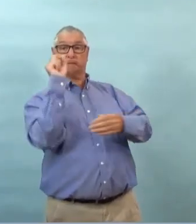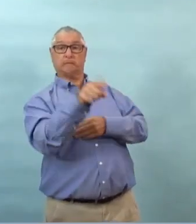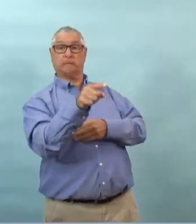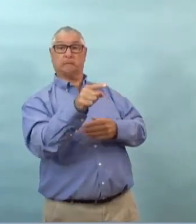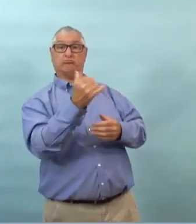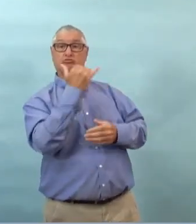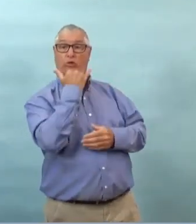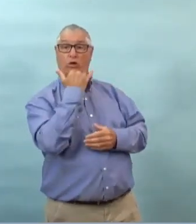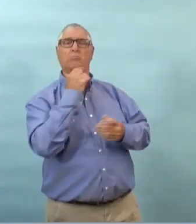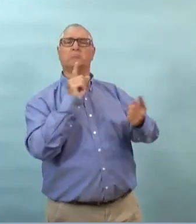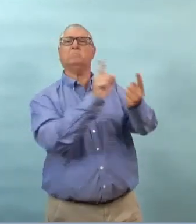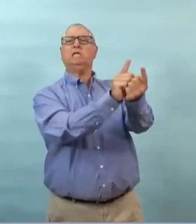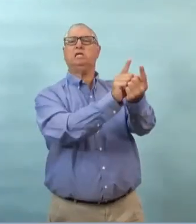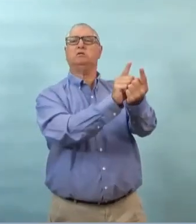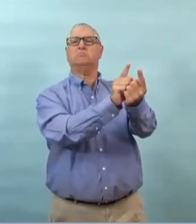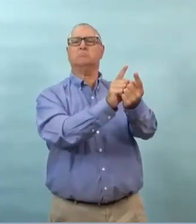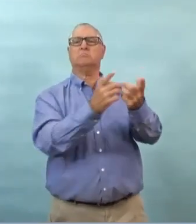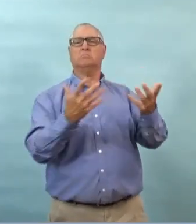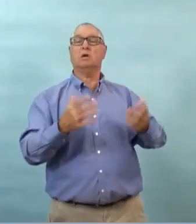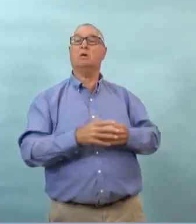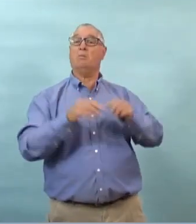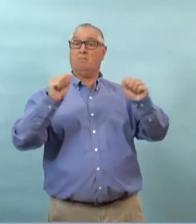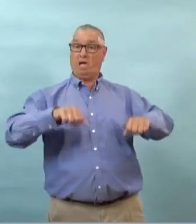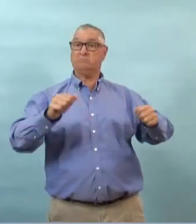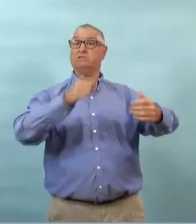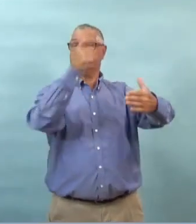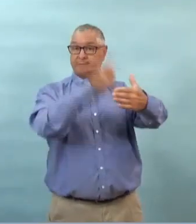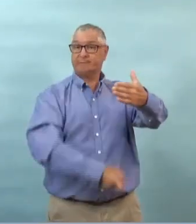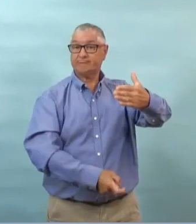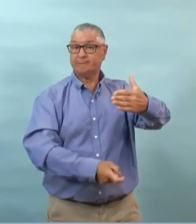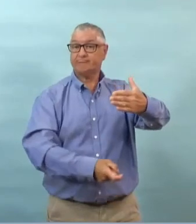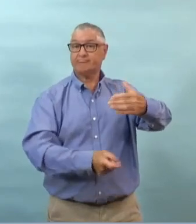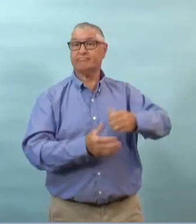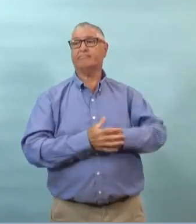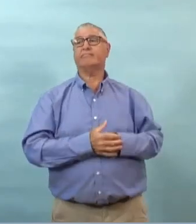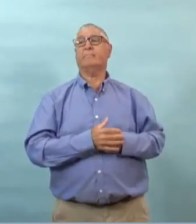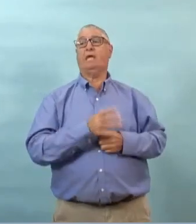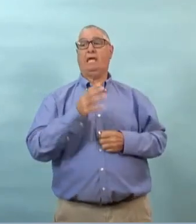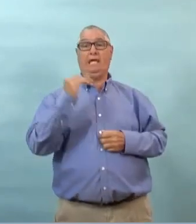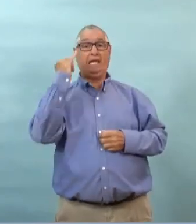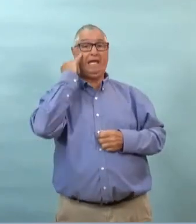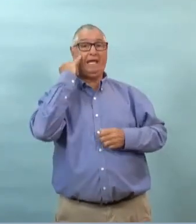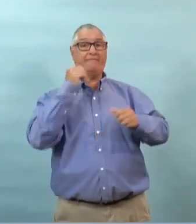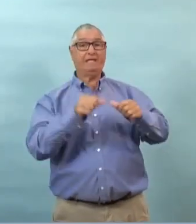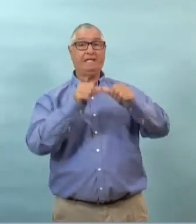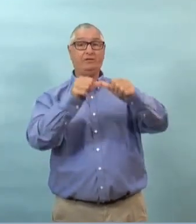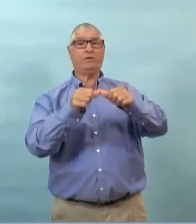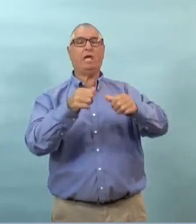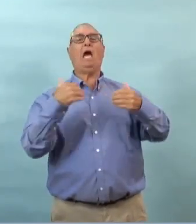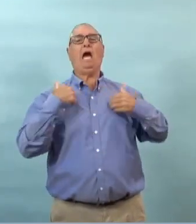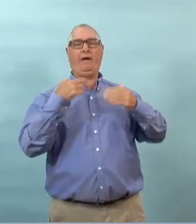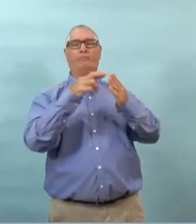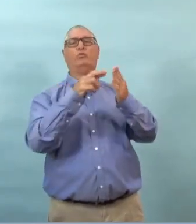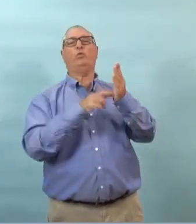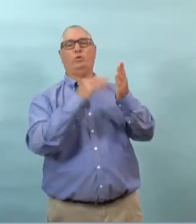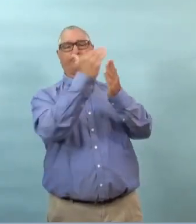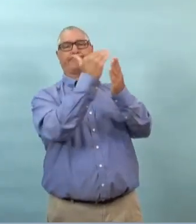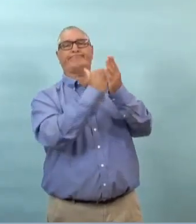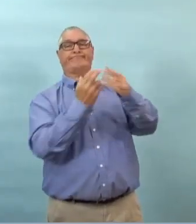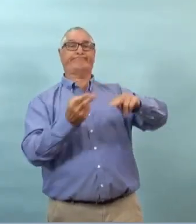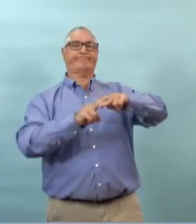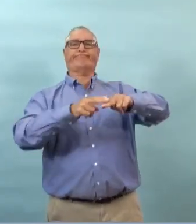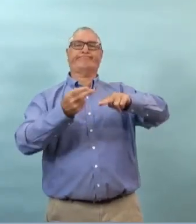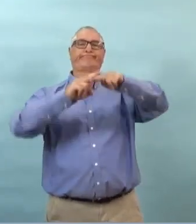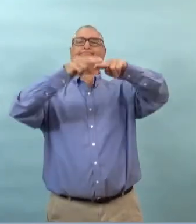autorités de santé publique vont certainement approcher ces entreprises privées on va donner des amendes et il y a